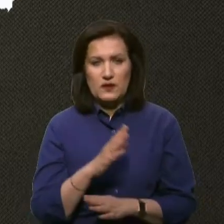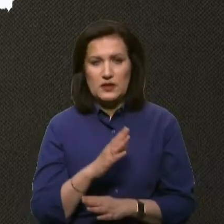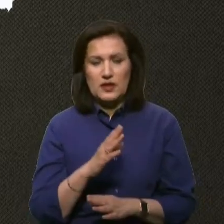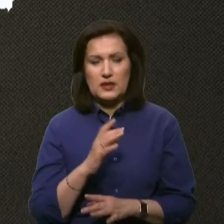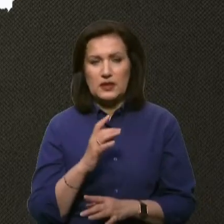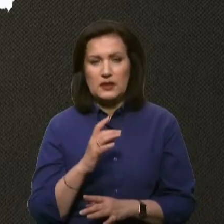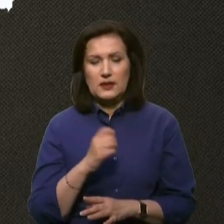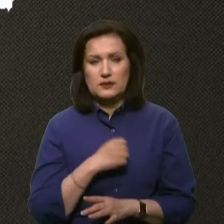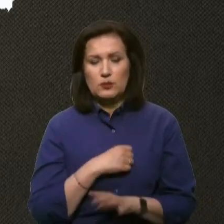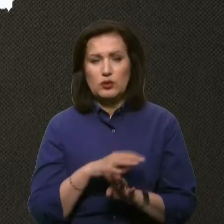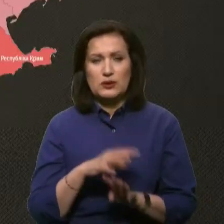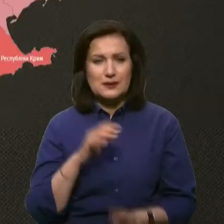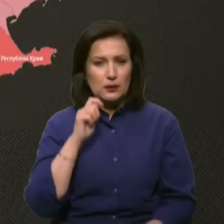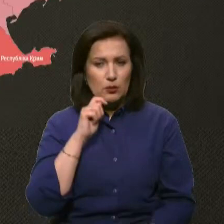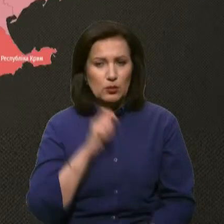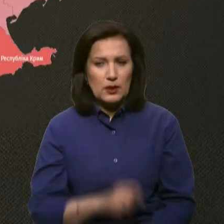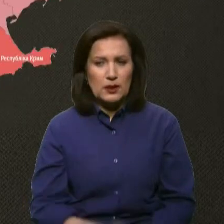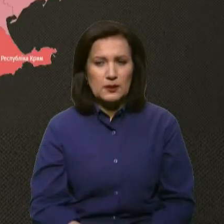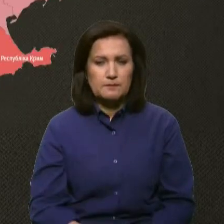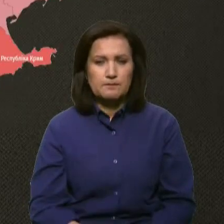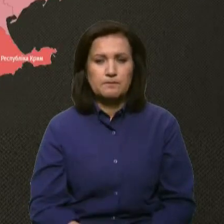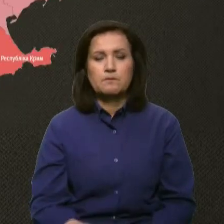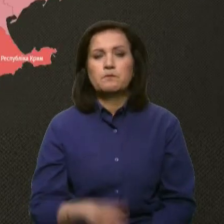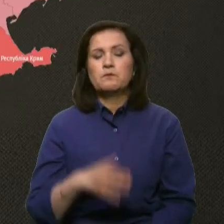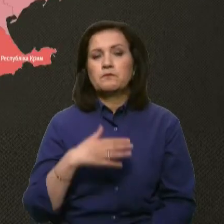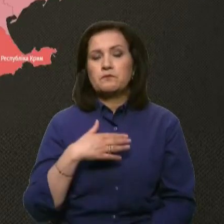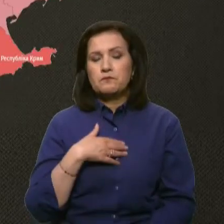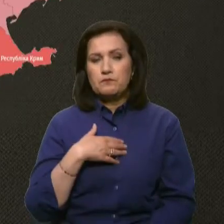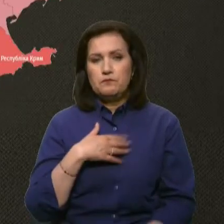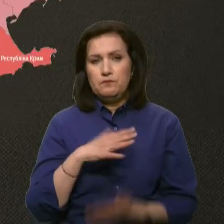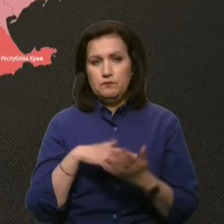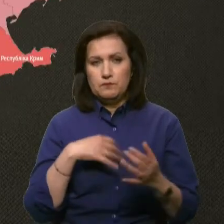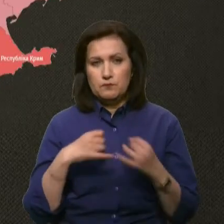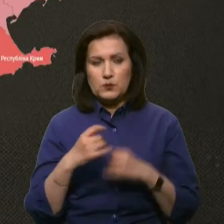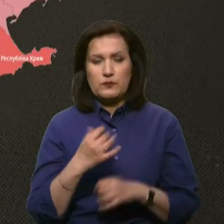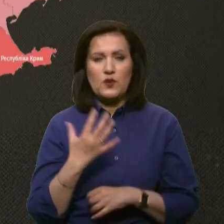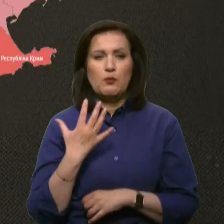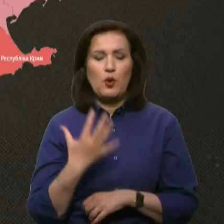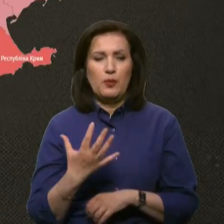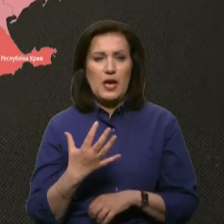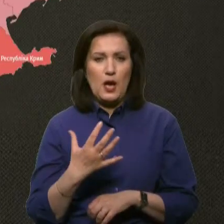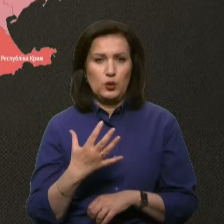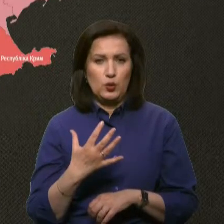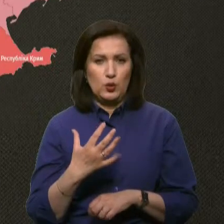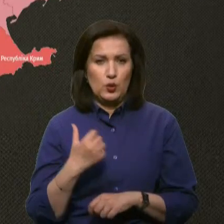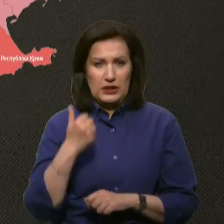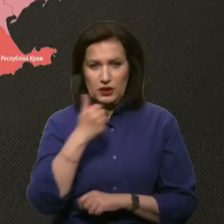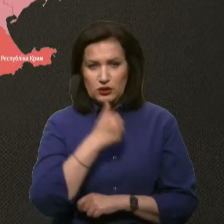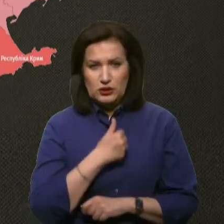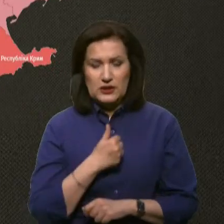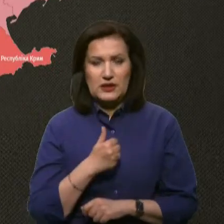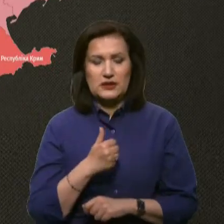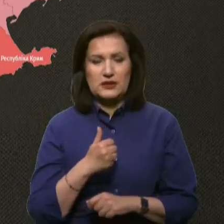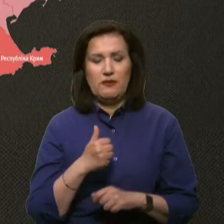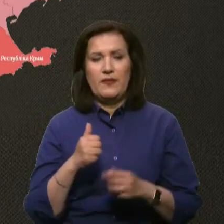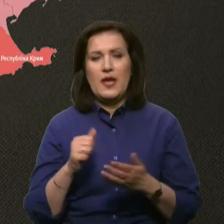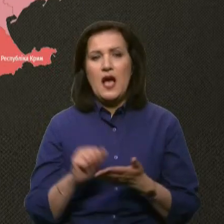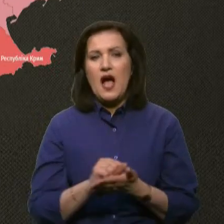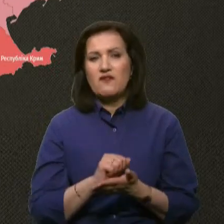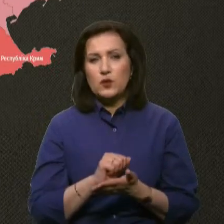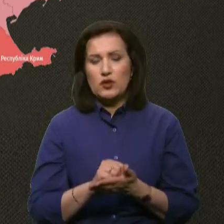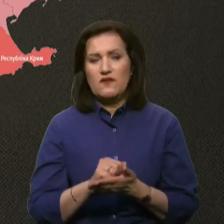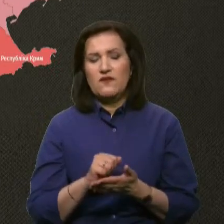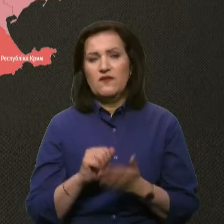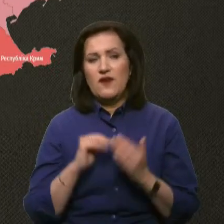сили, Збройних сил України. Ну, а ми продовжуємо розмову про п'яту річницю автокефалії Православної Церкви України.